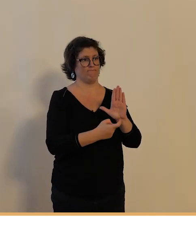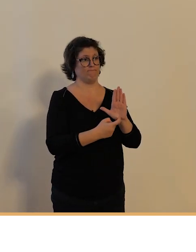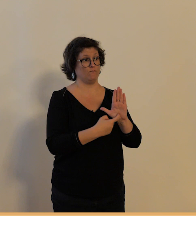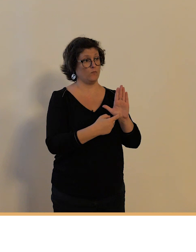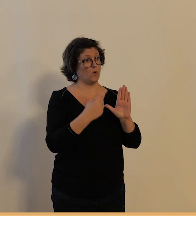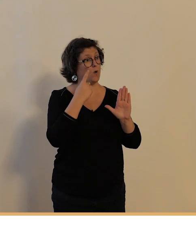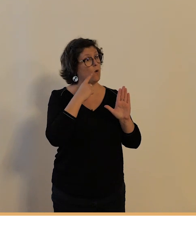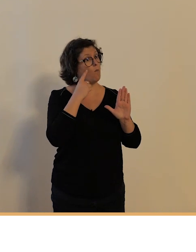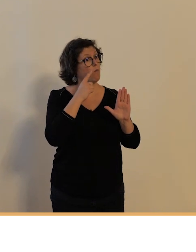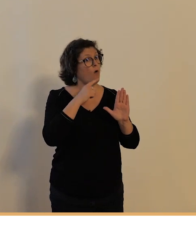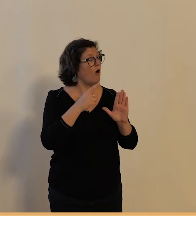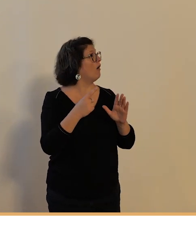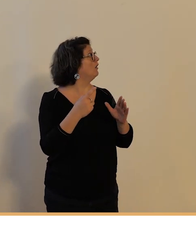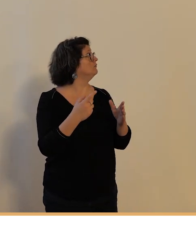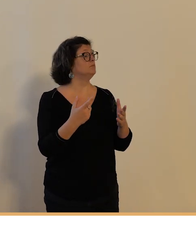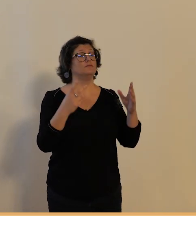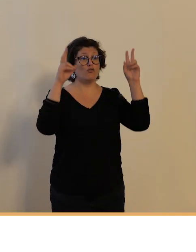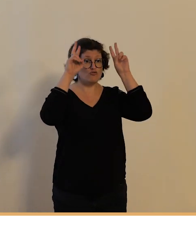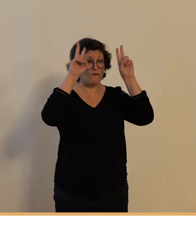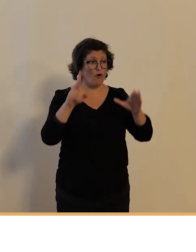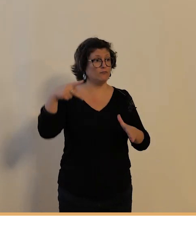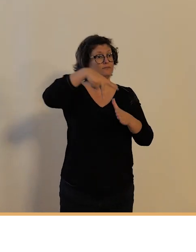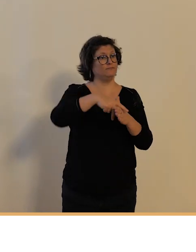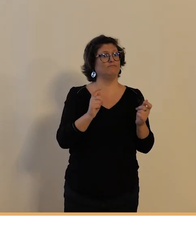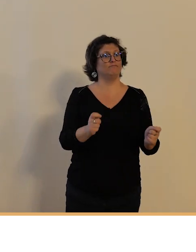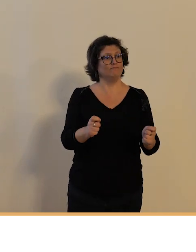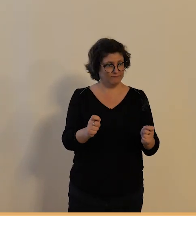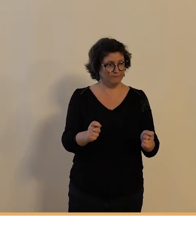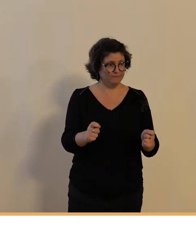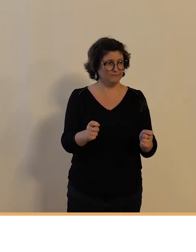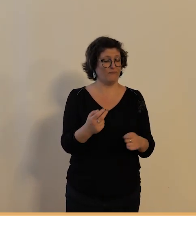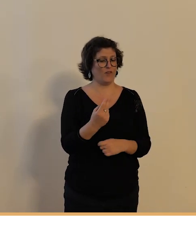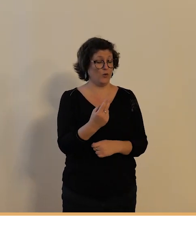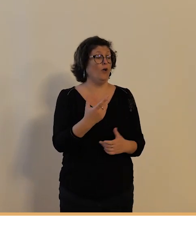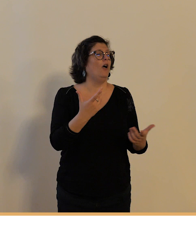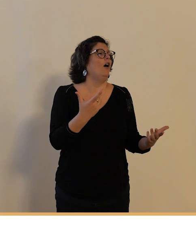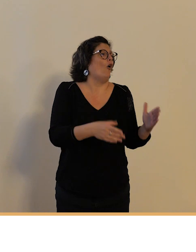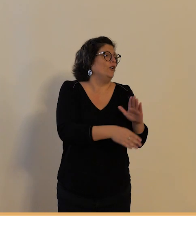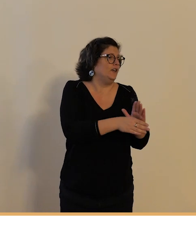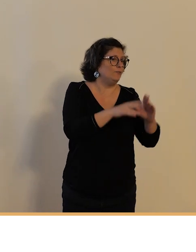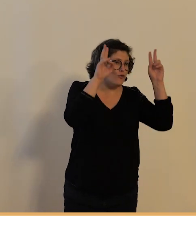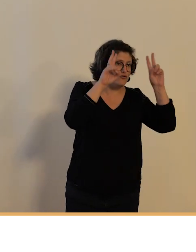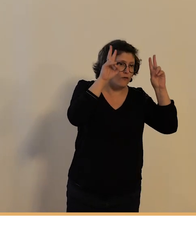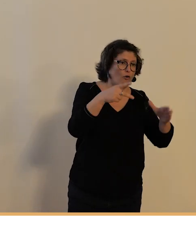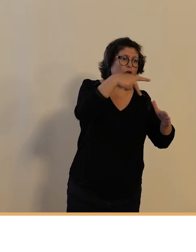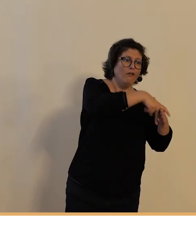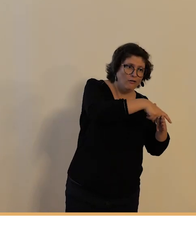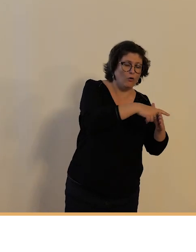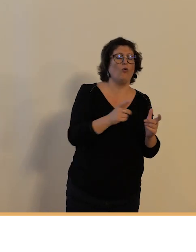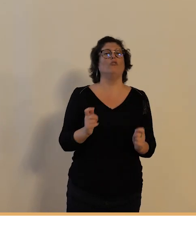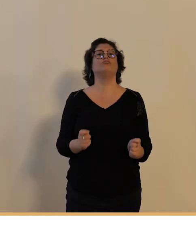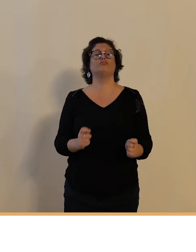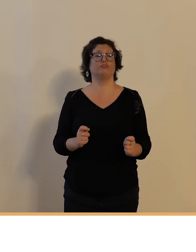des cavaliers et des voitures à cheval avec l'ère de la révolution industrielle les nouveaux moyens de transport